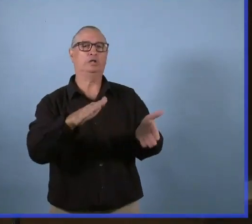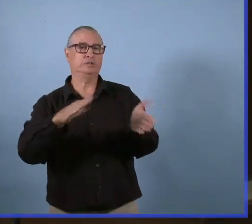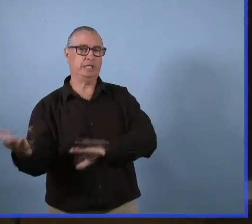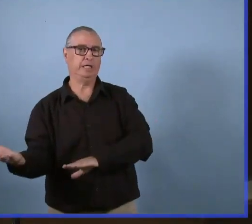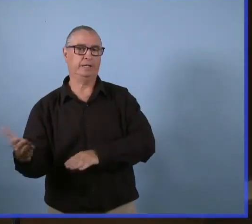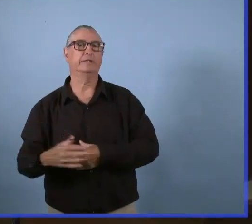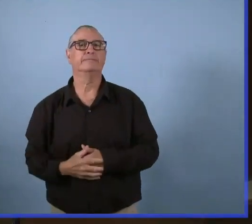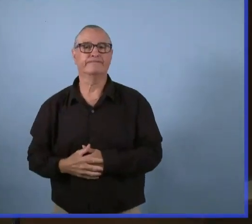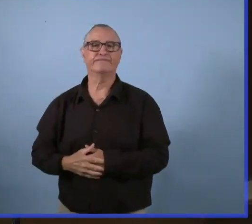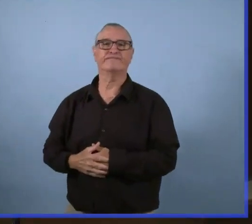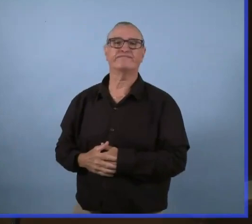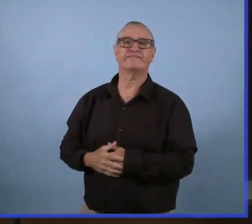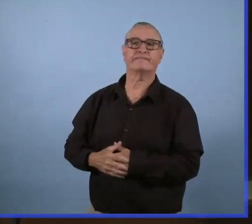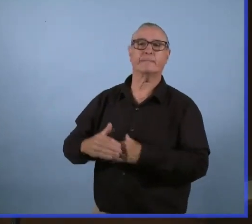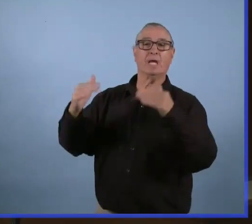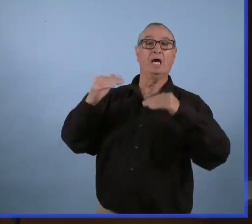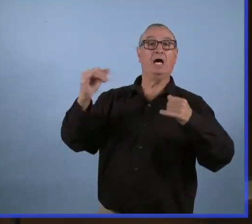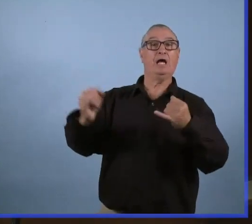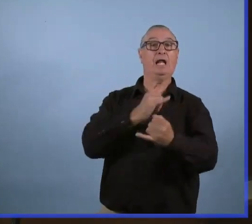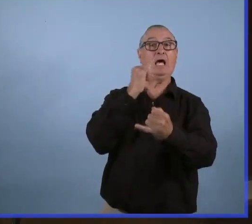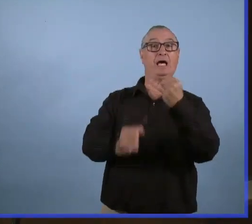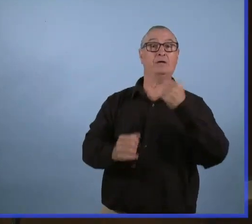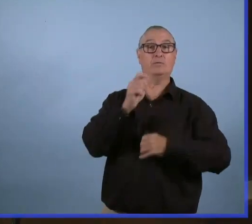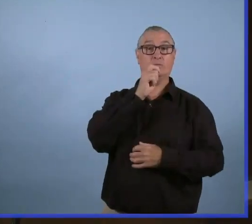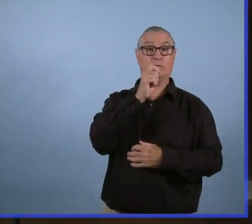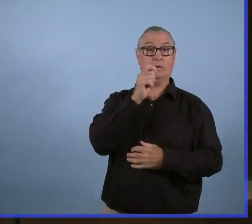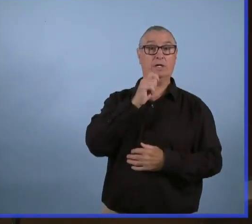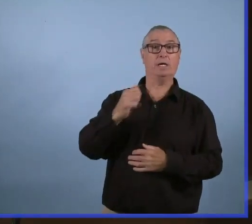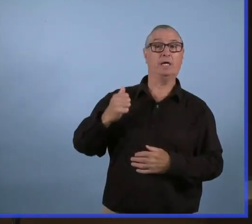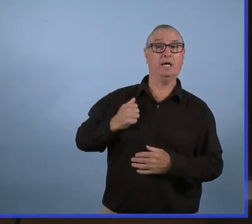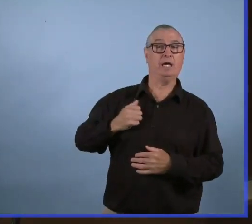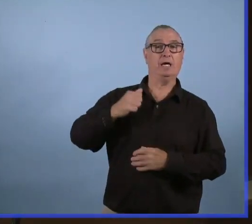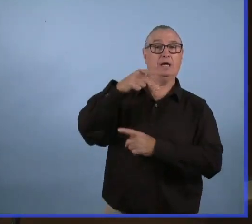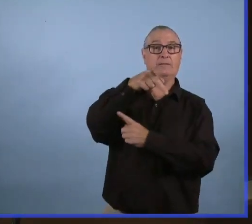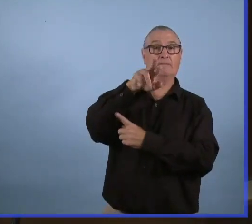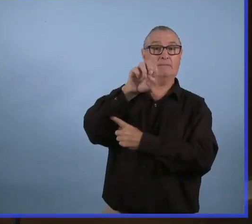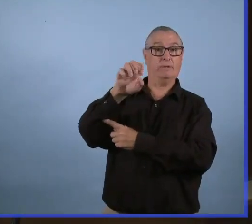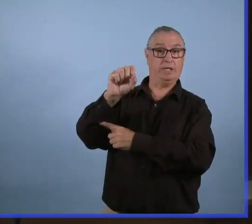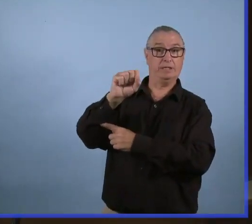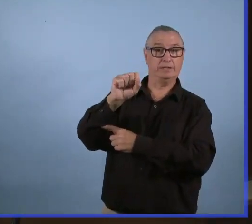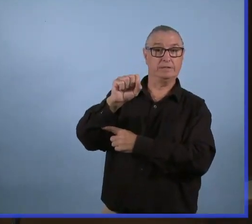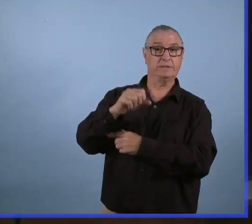Le dernier journaliste aujourd'hui de la presse canadienne, Steve.